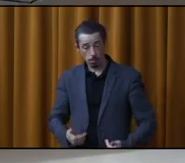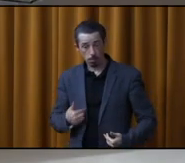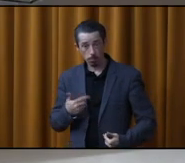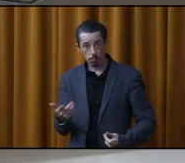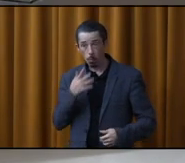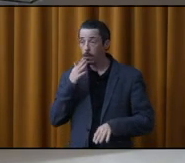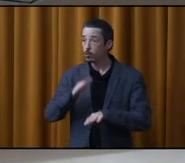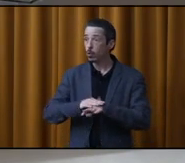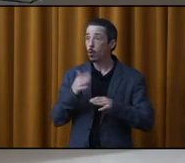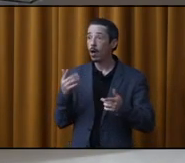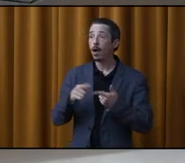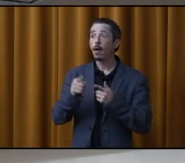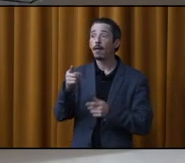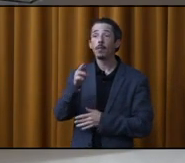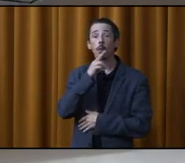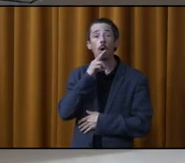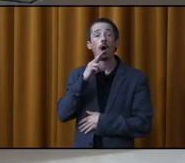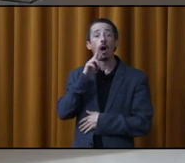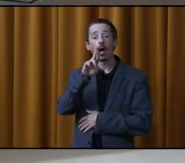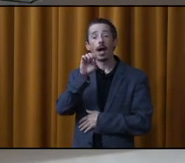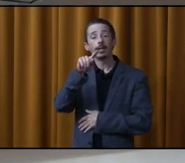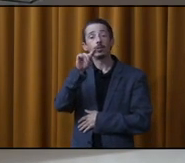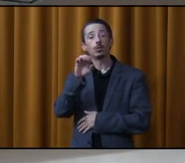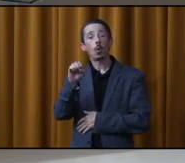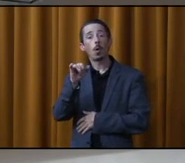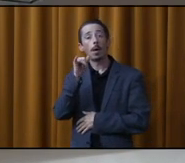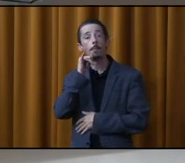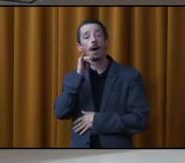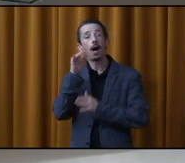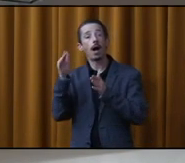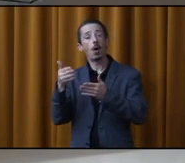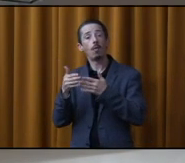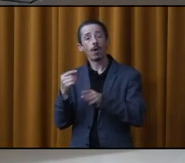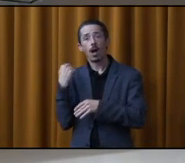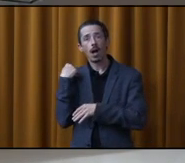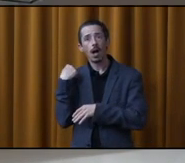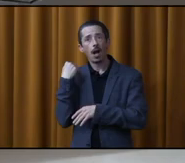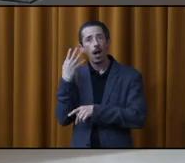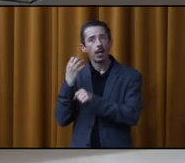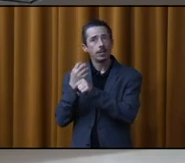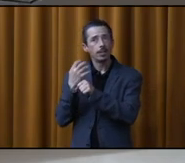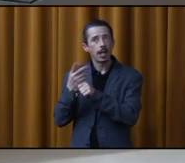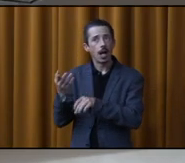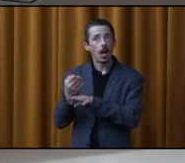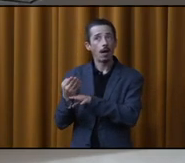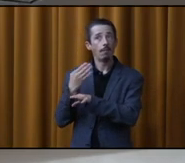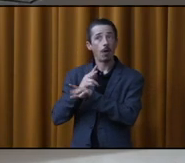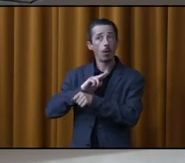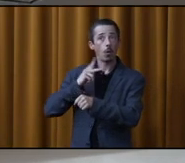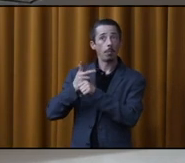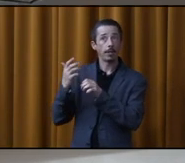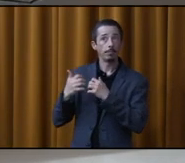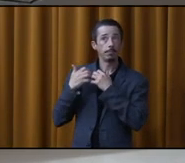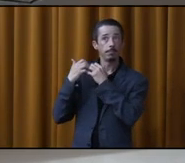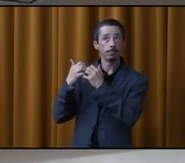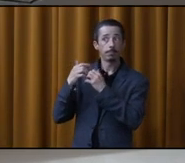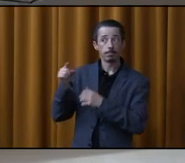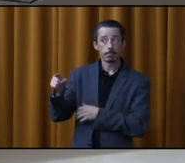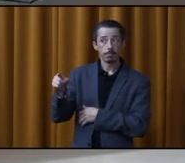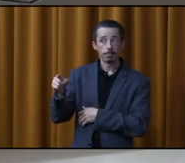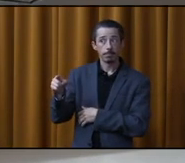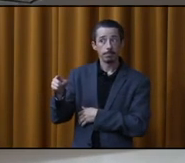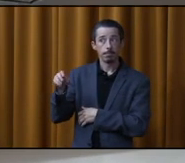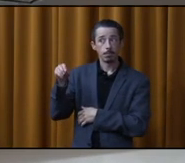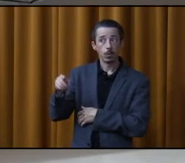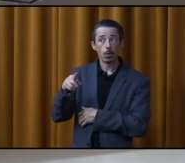je vous parle du restaurant-resto-bar qui opère depuis 4-5 ans. Avant que ce commerce-là soit sauf. Ce présent